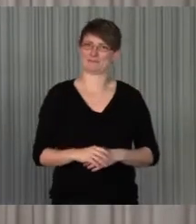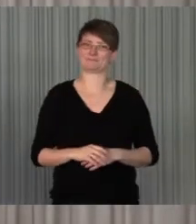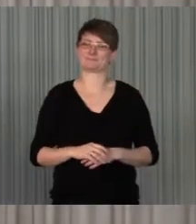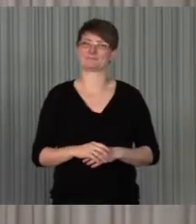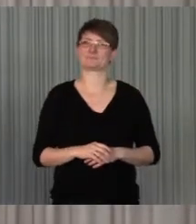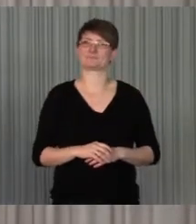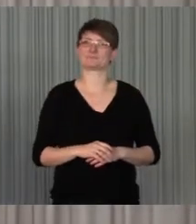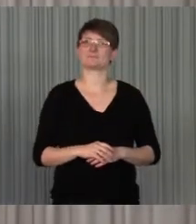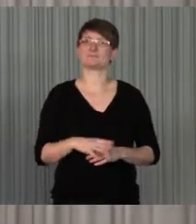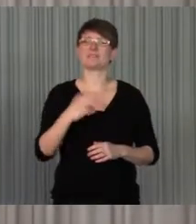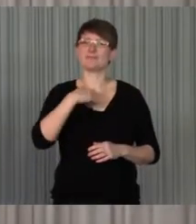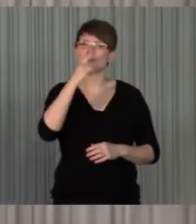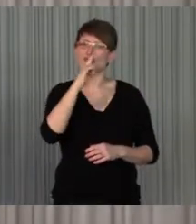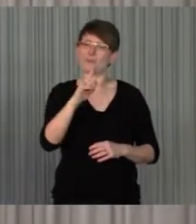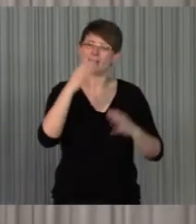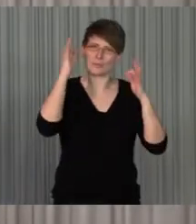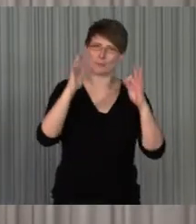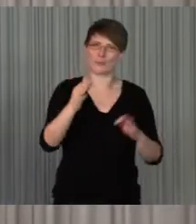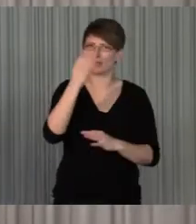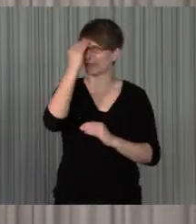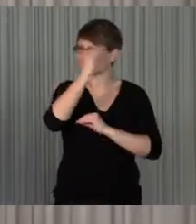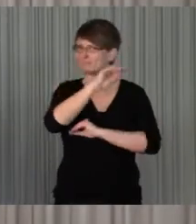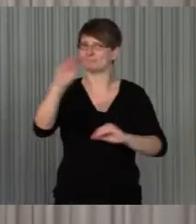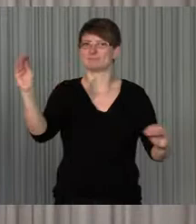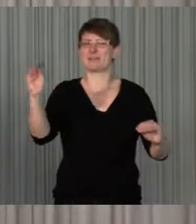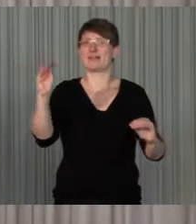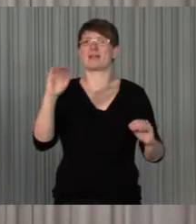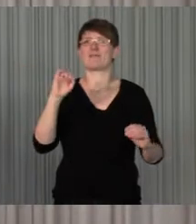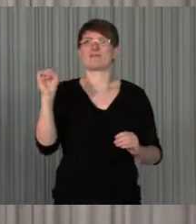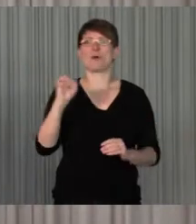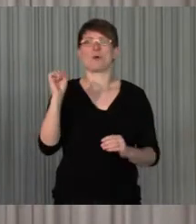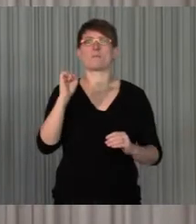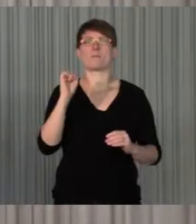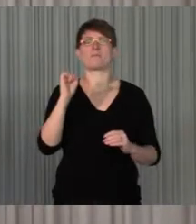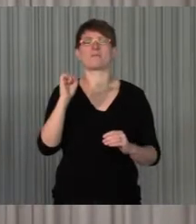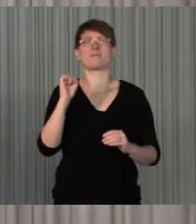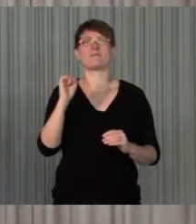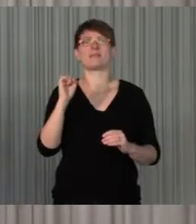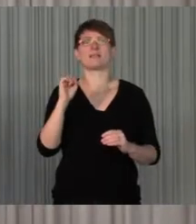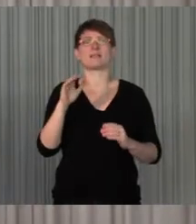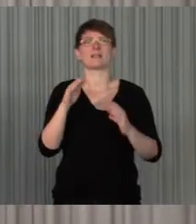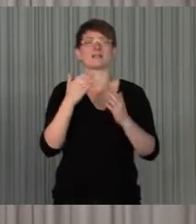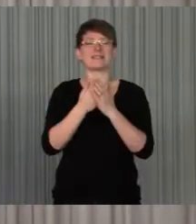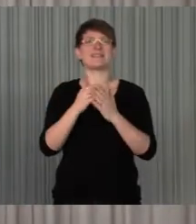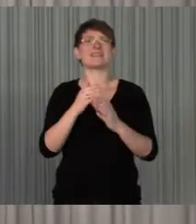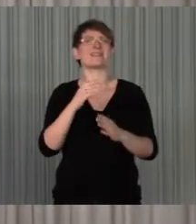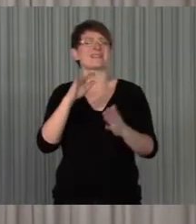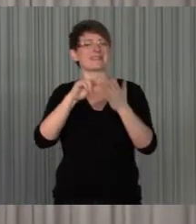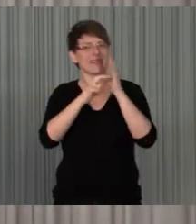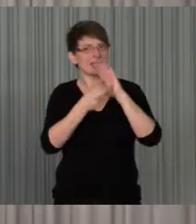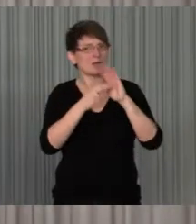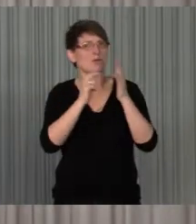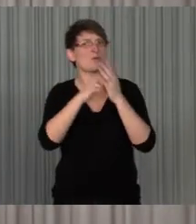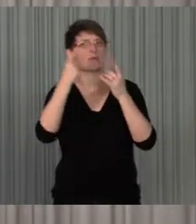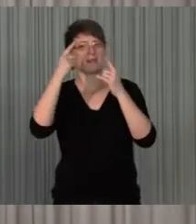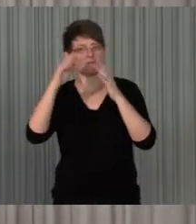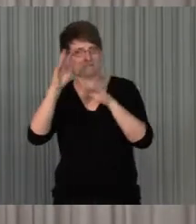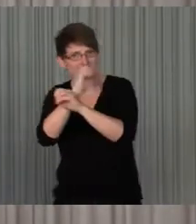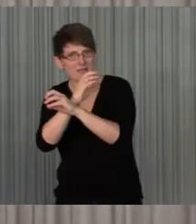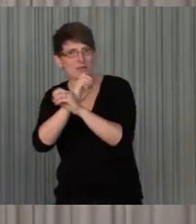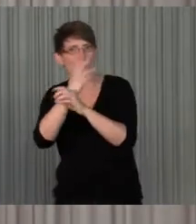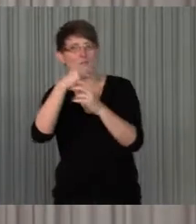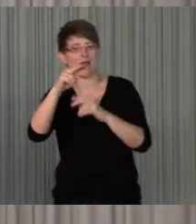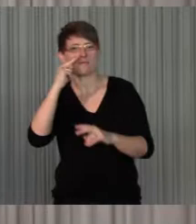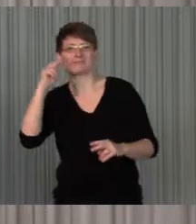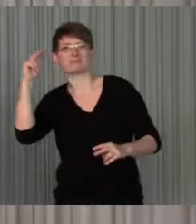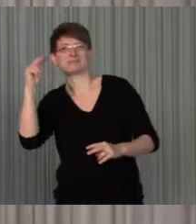Das erwähne ich deshalb auch hier, weil es auch den Blick auf Medien und auf digitale Technologien, wie wir in Werfen bestätigt, also